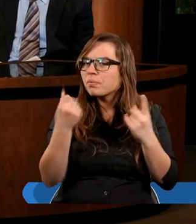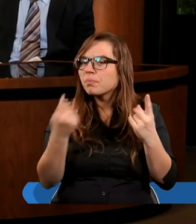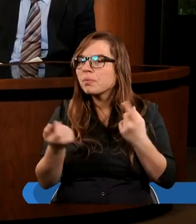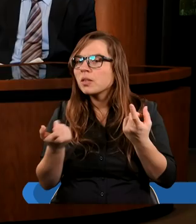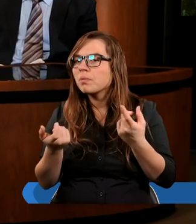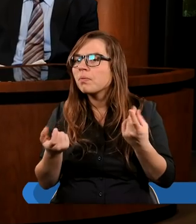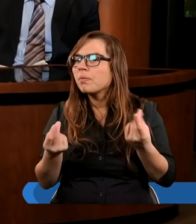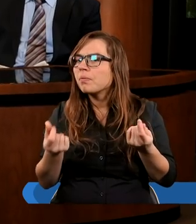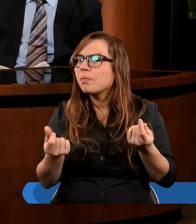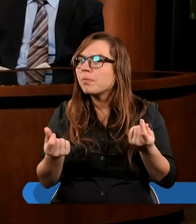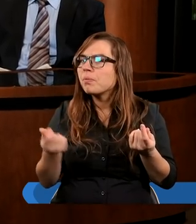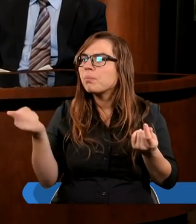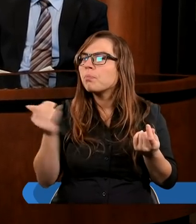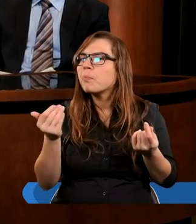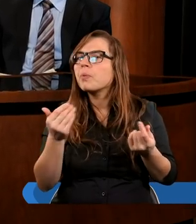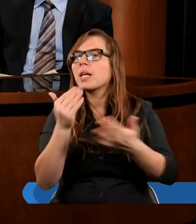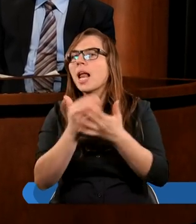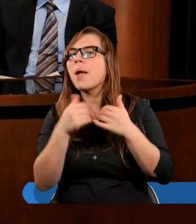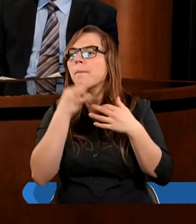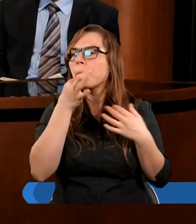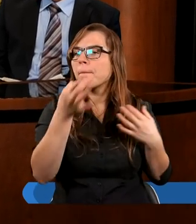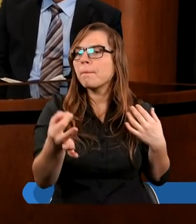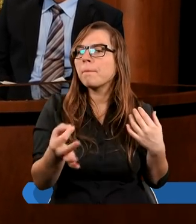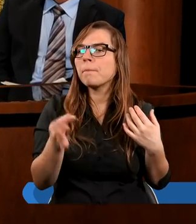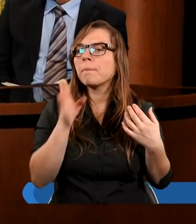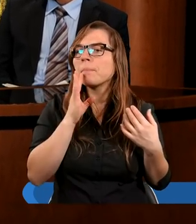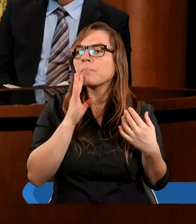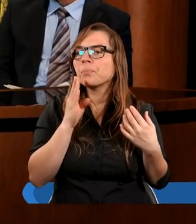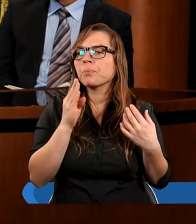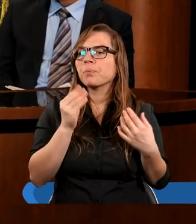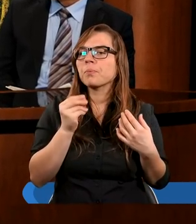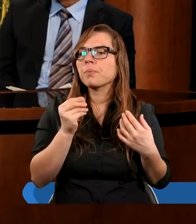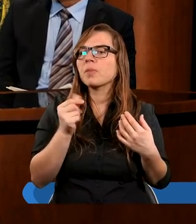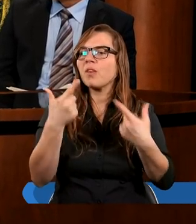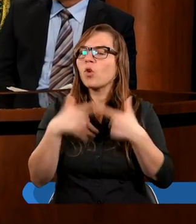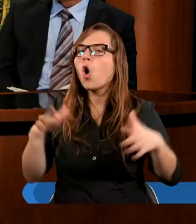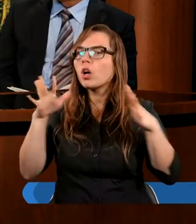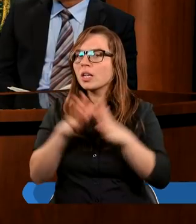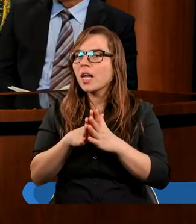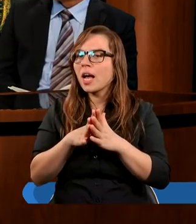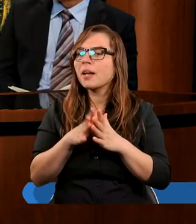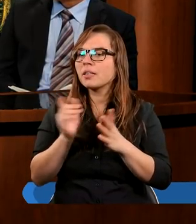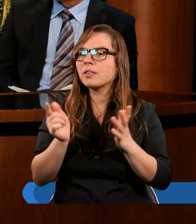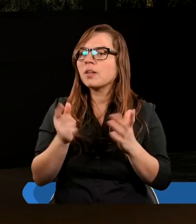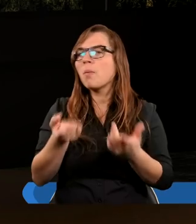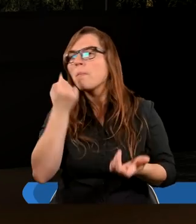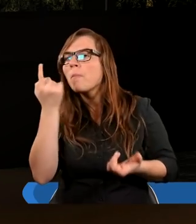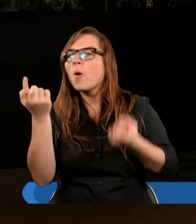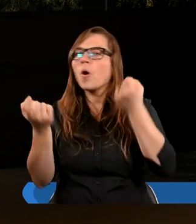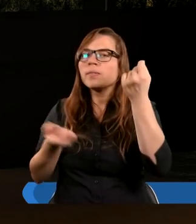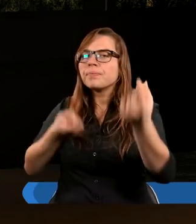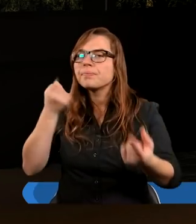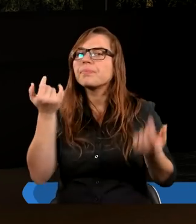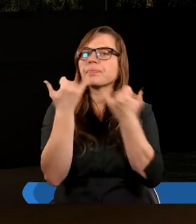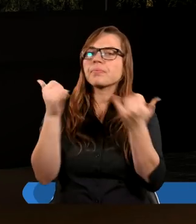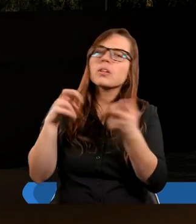mi się, że przede wszystkim trzeba sobie zadać pytanie i też uświadomić fakt, że w Kościele, jeśli pojawiają się jakieś